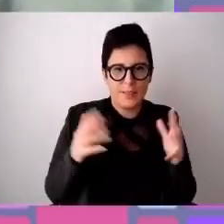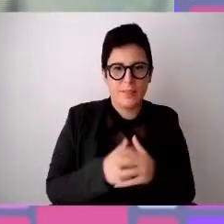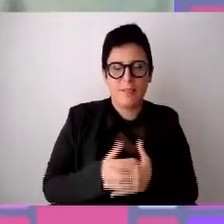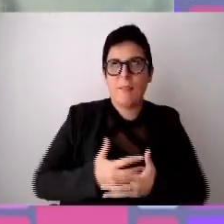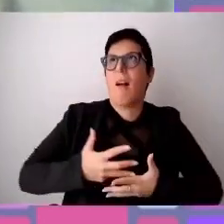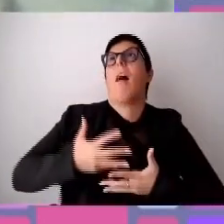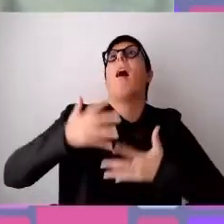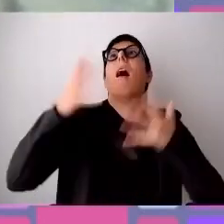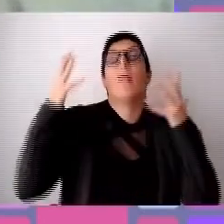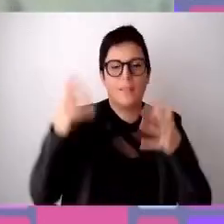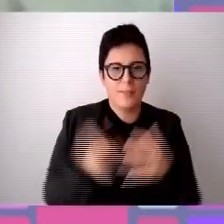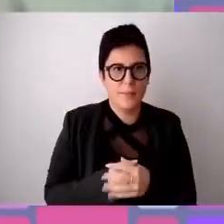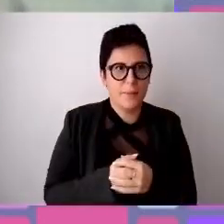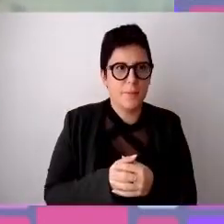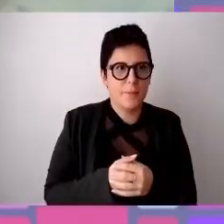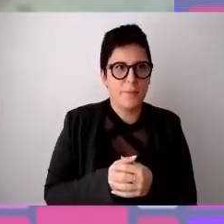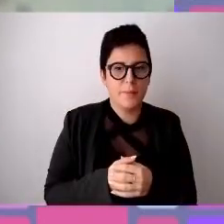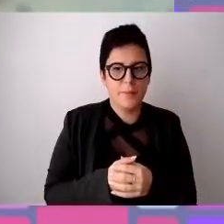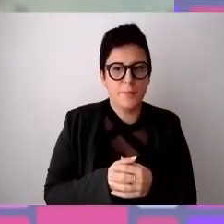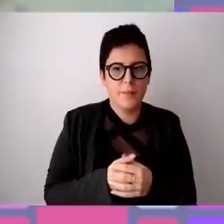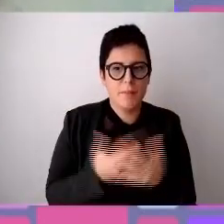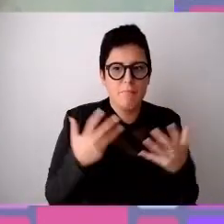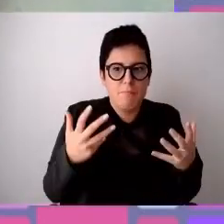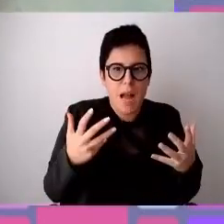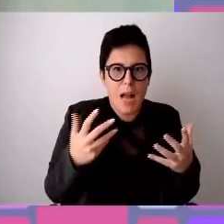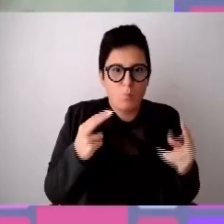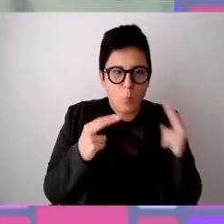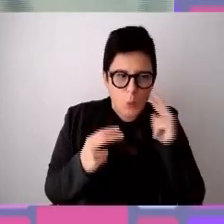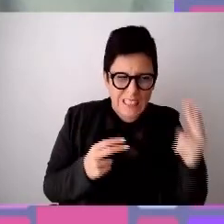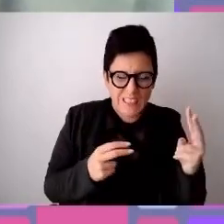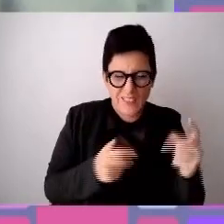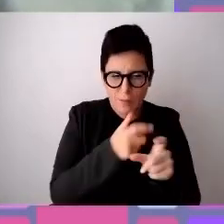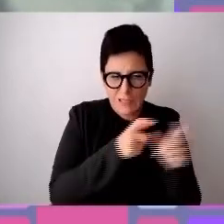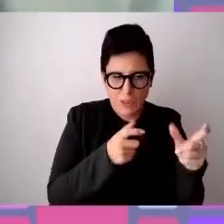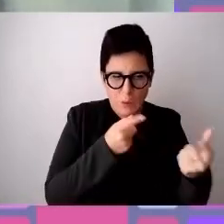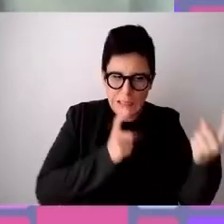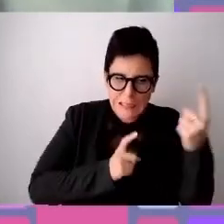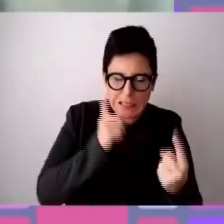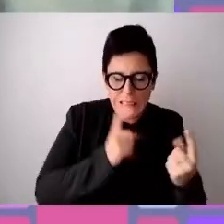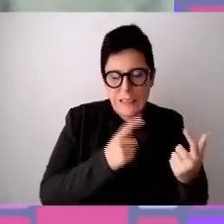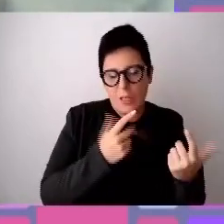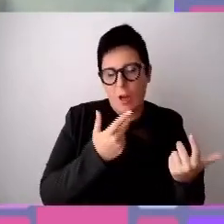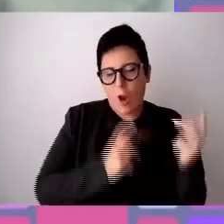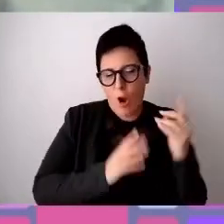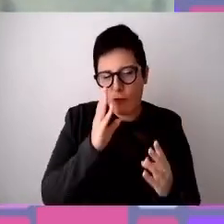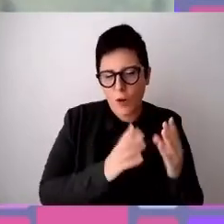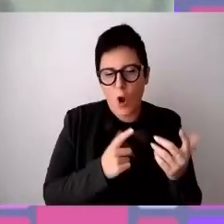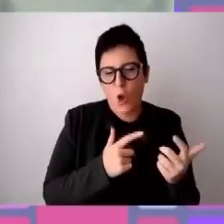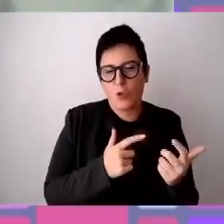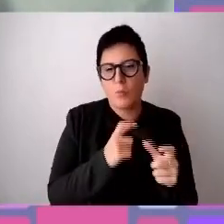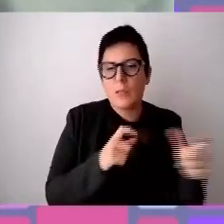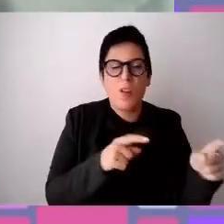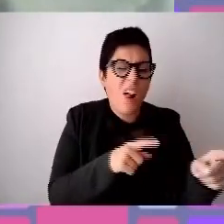però lo scontro più forte è chiaramente con i punti di vista con le persone persone che non hanno a volte